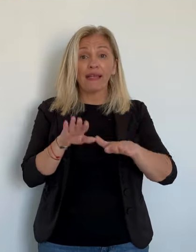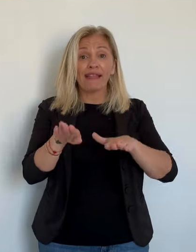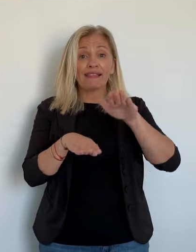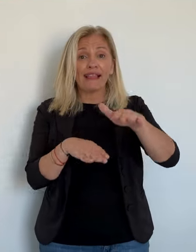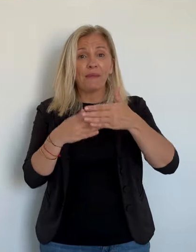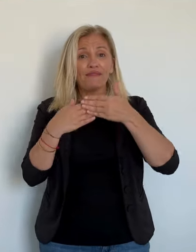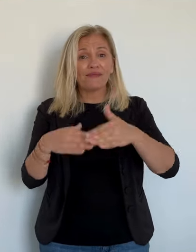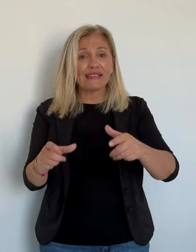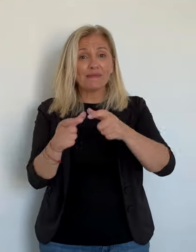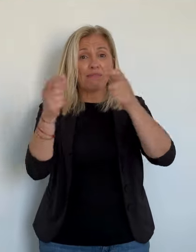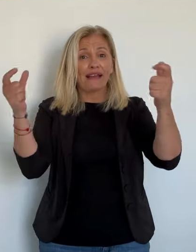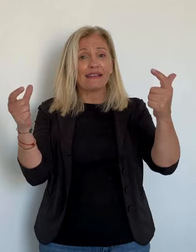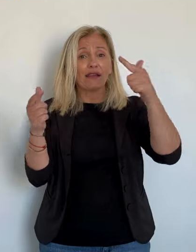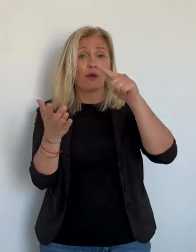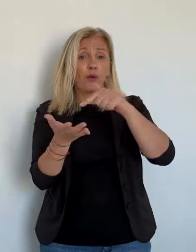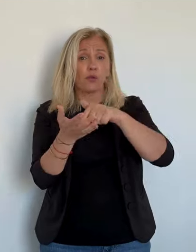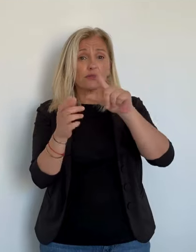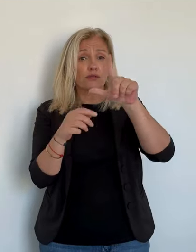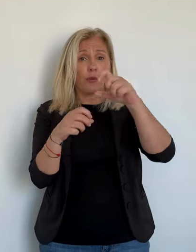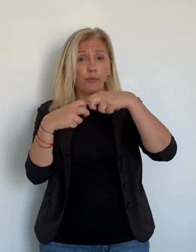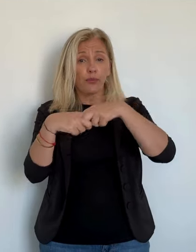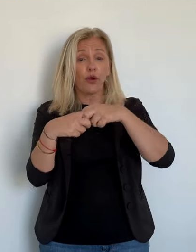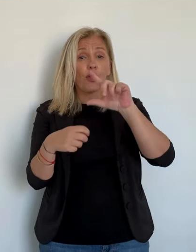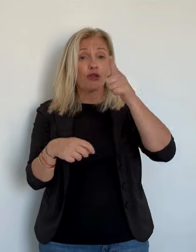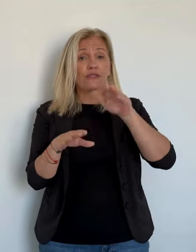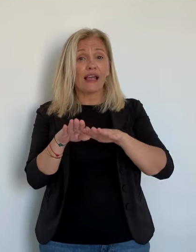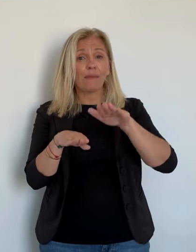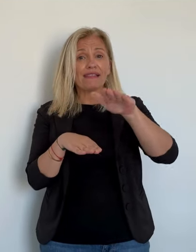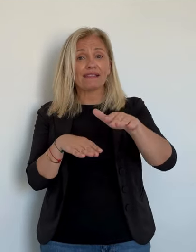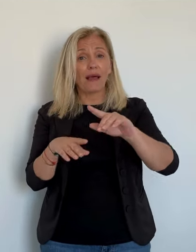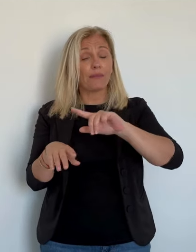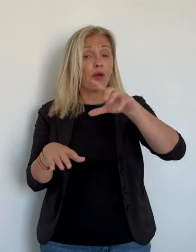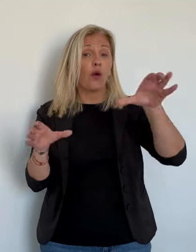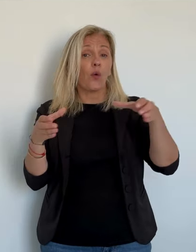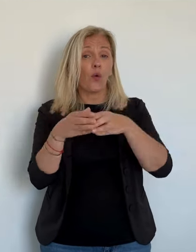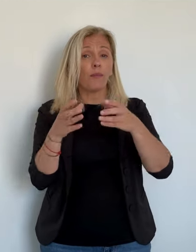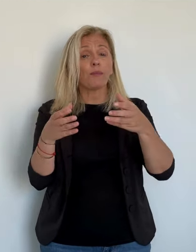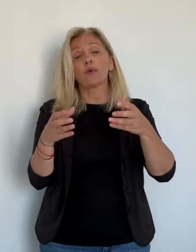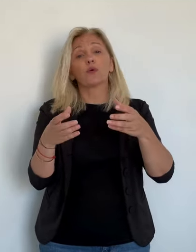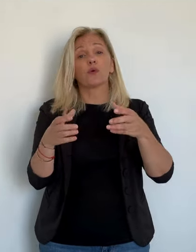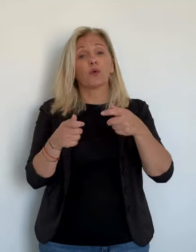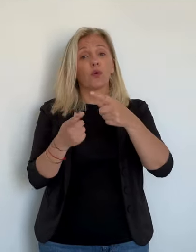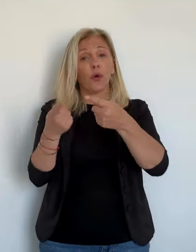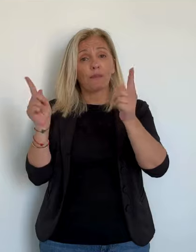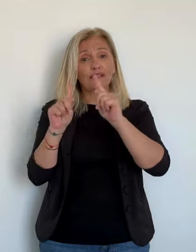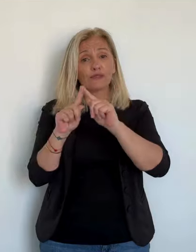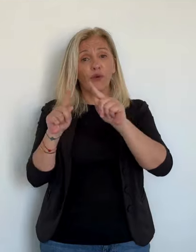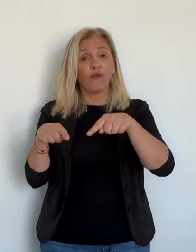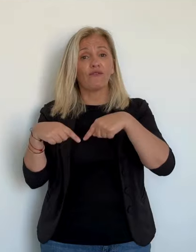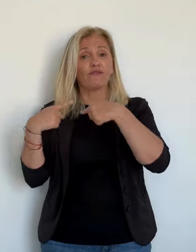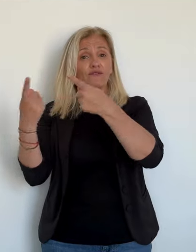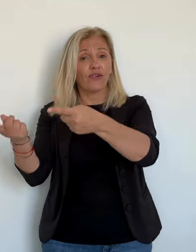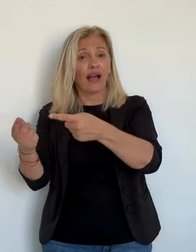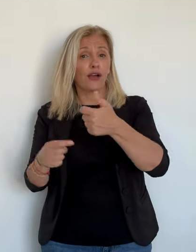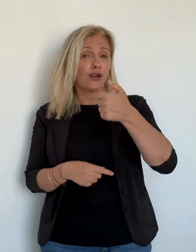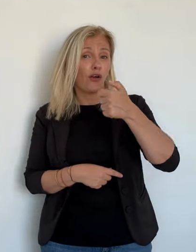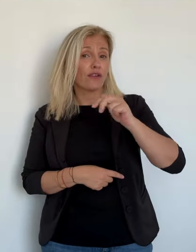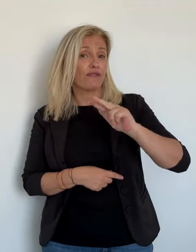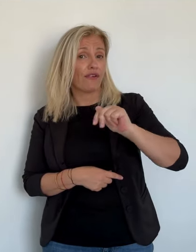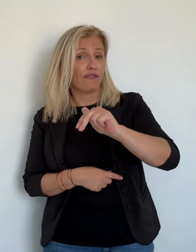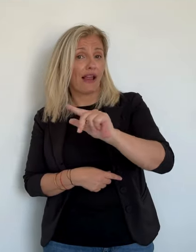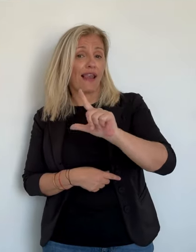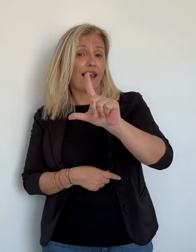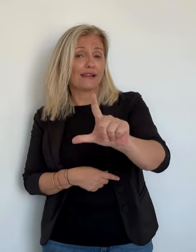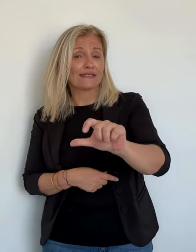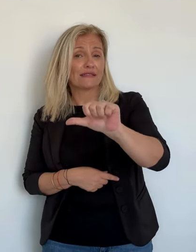suffira-t-il à dégager une majorité en faveur de l'autonomie ? La question reste entière. Après son audition, Gilles Siméoni veut y